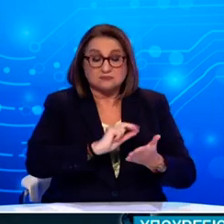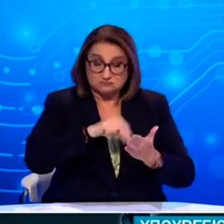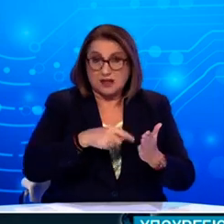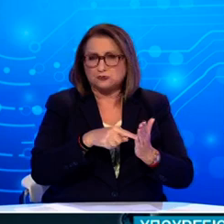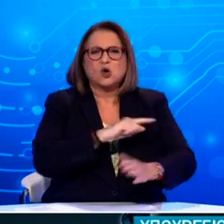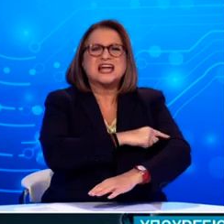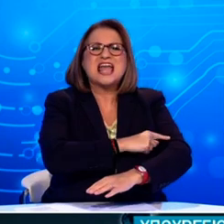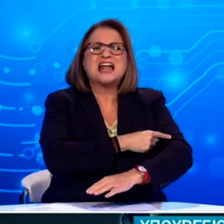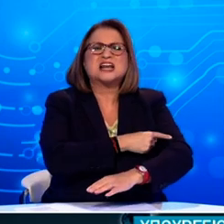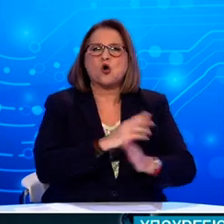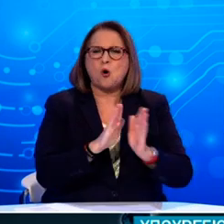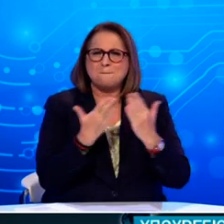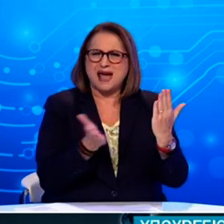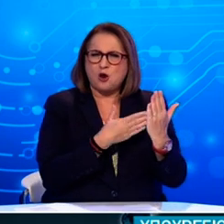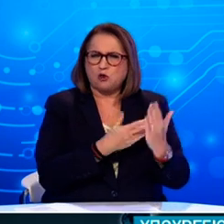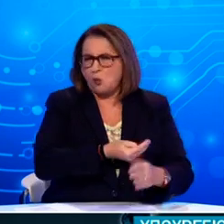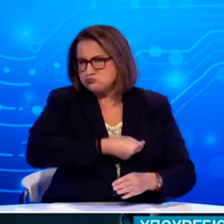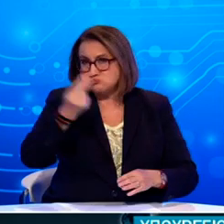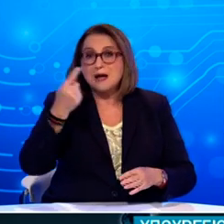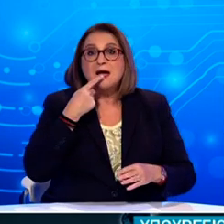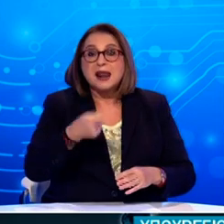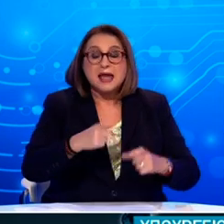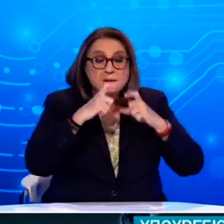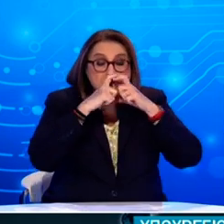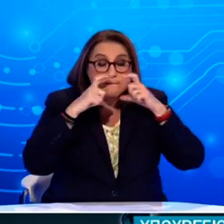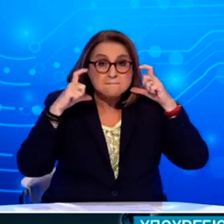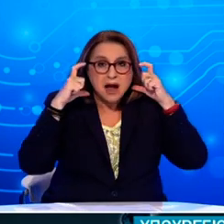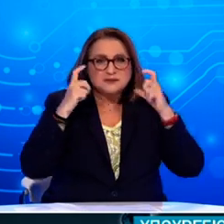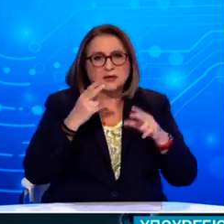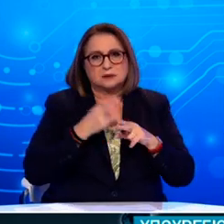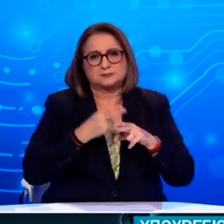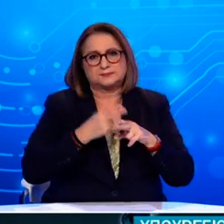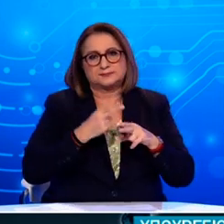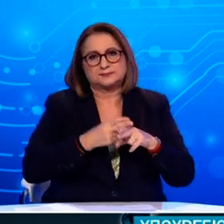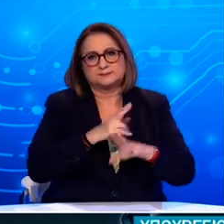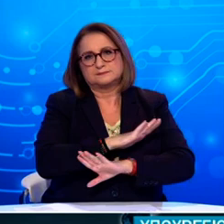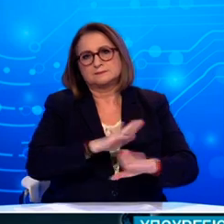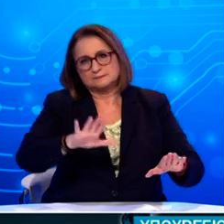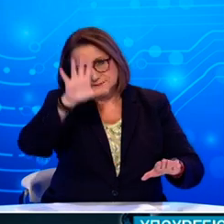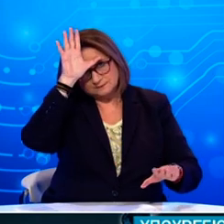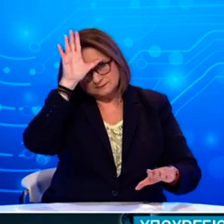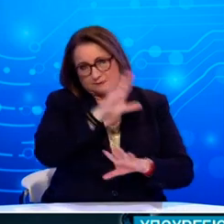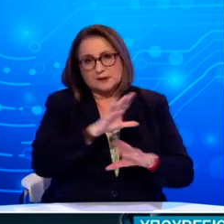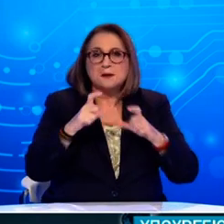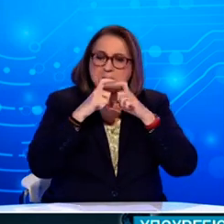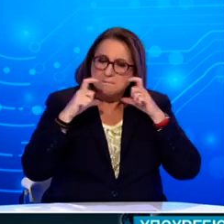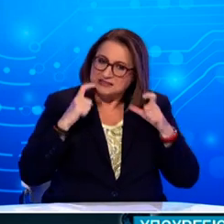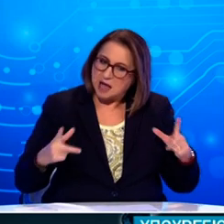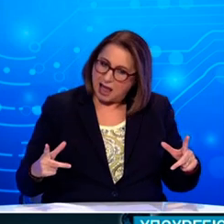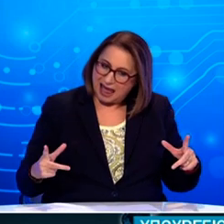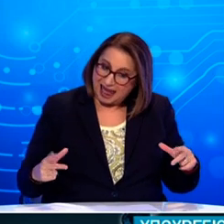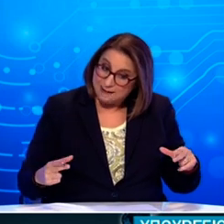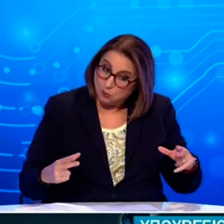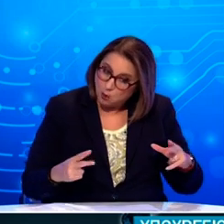μετάδοσης. Θα τονίσουμε ακόμα μια φορά ότι η προσύλληση στη μάσκα είναι η καλύτερη μας δυνατότητα για να σταθεροποιήσουμε την επιδημία για να